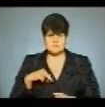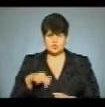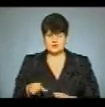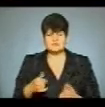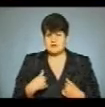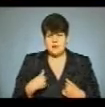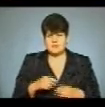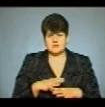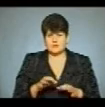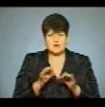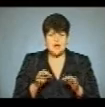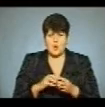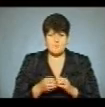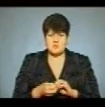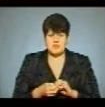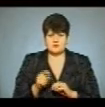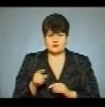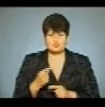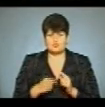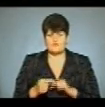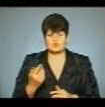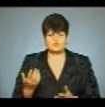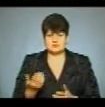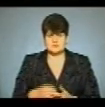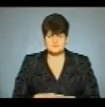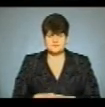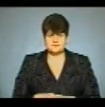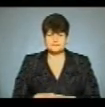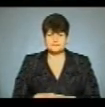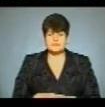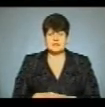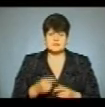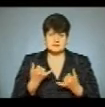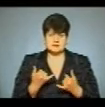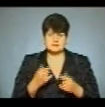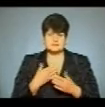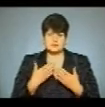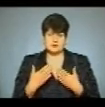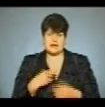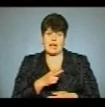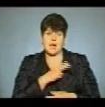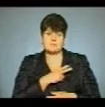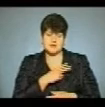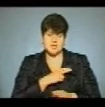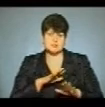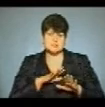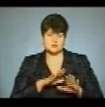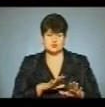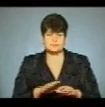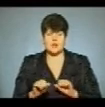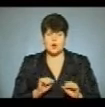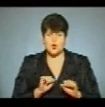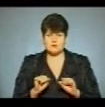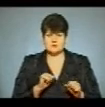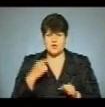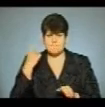не було ніякої такої проблеми в тому, щоб повернутися. В цесі школярами спілкується капітан, заступник командира артилерійського дивізіону